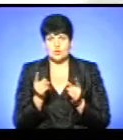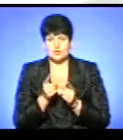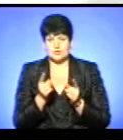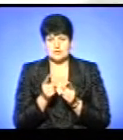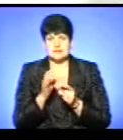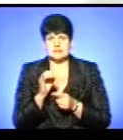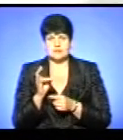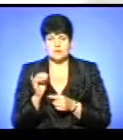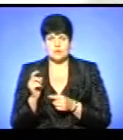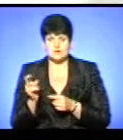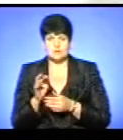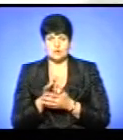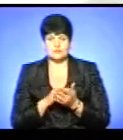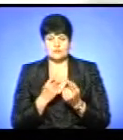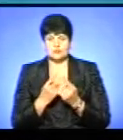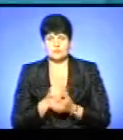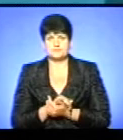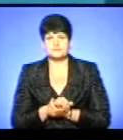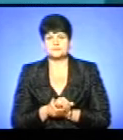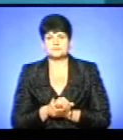синхрон і продовжимо розмову.